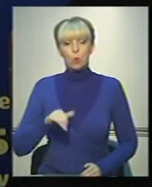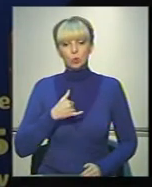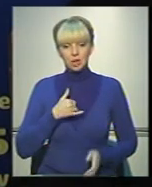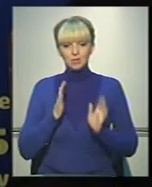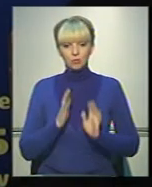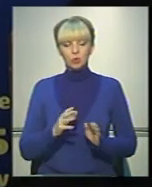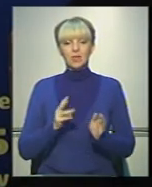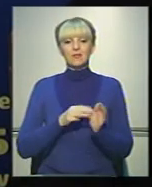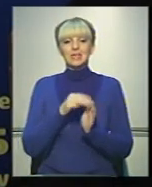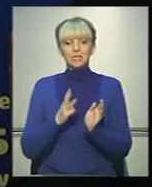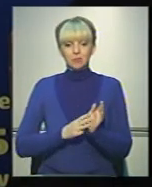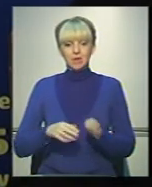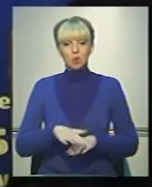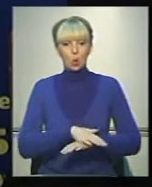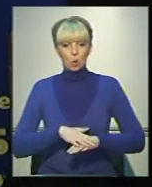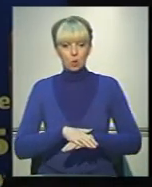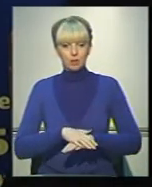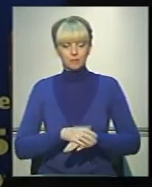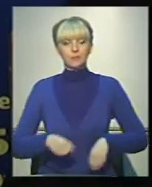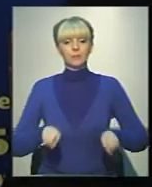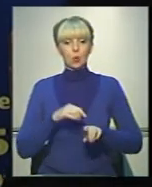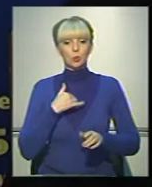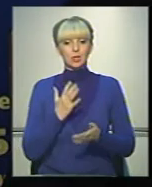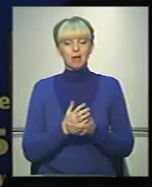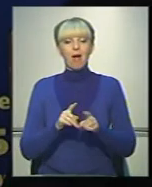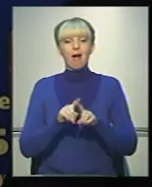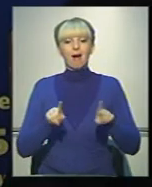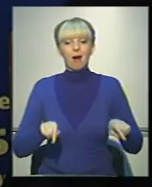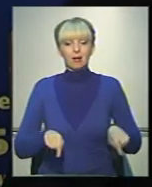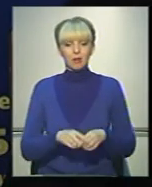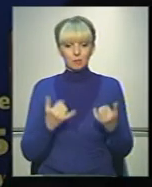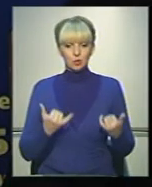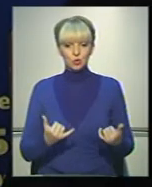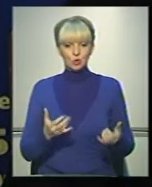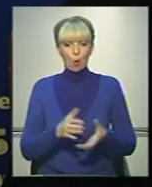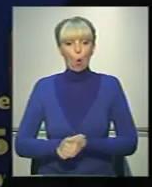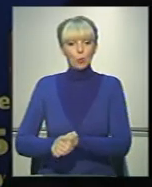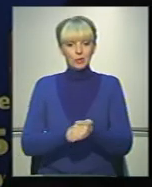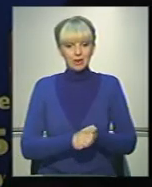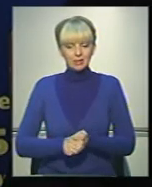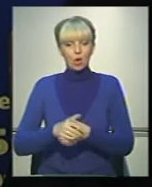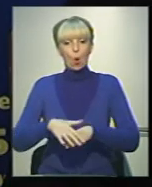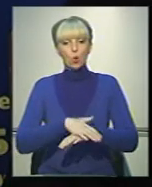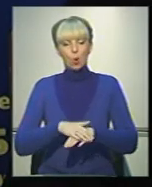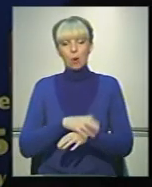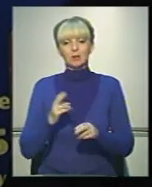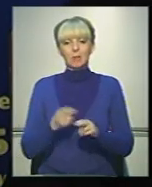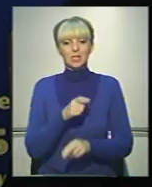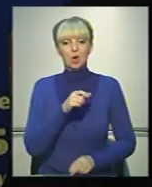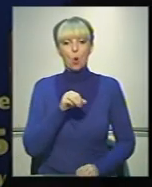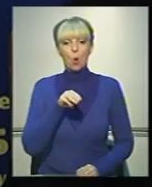нас буде 18 громад. Отак у нас є карта сьогодні об'єднаних громад без